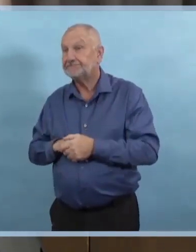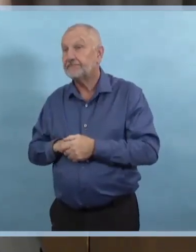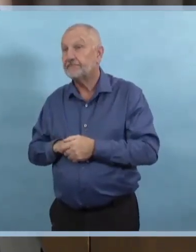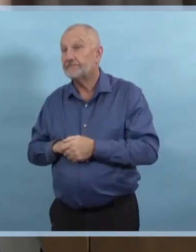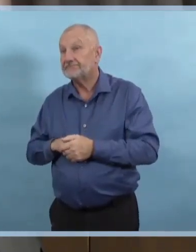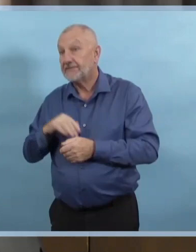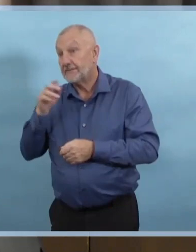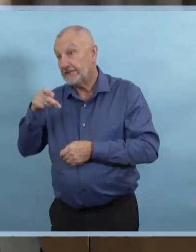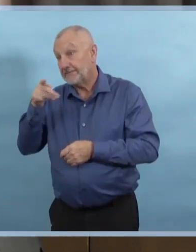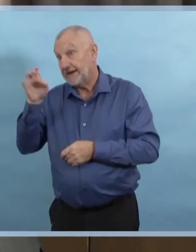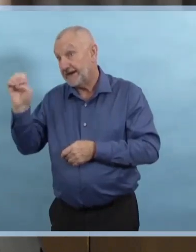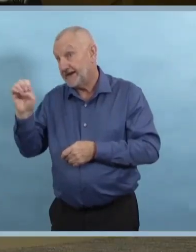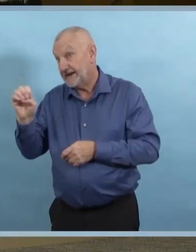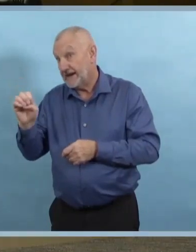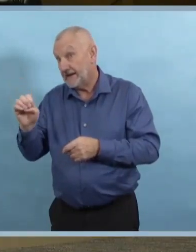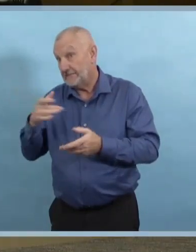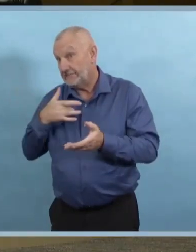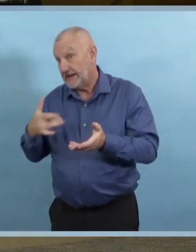Merci.